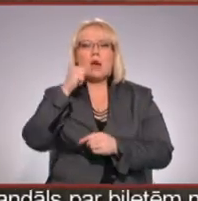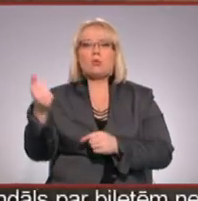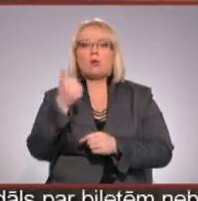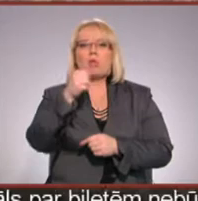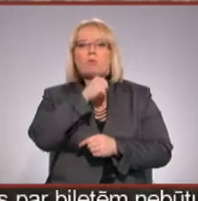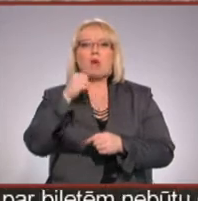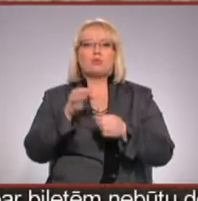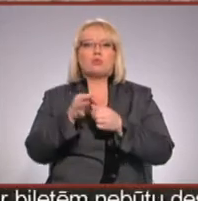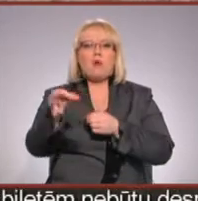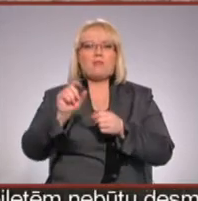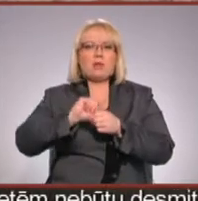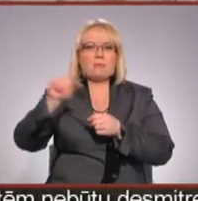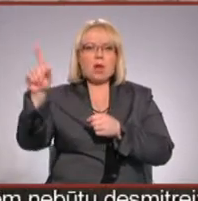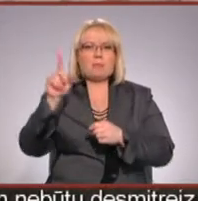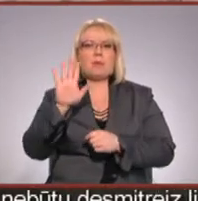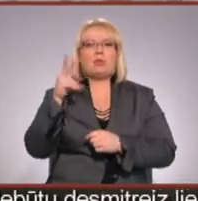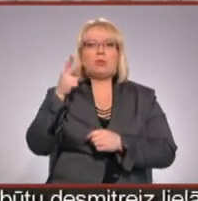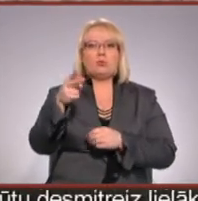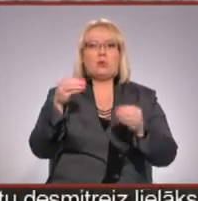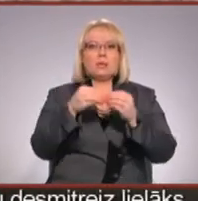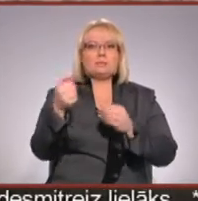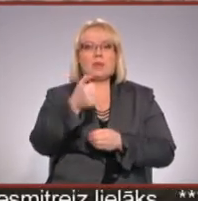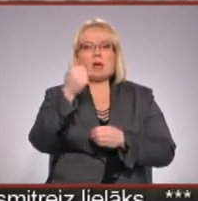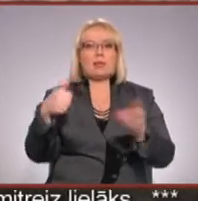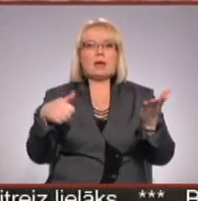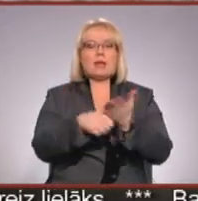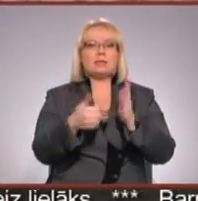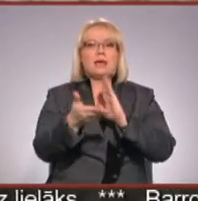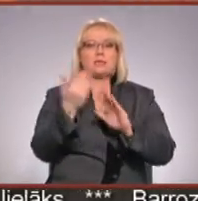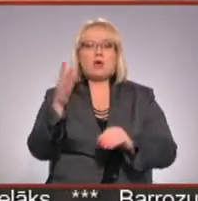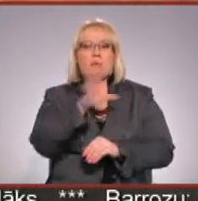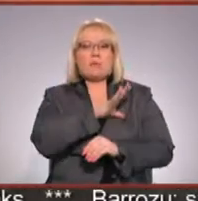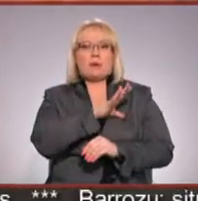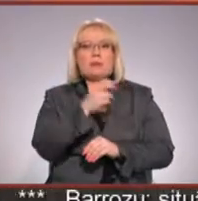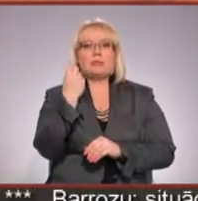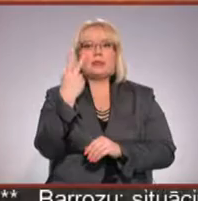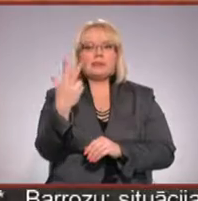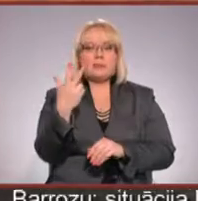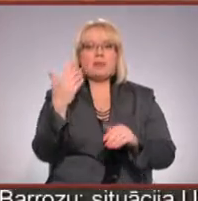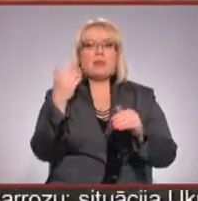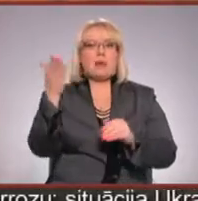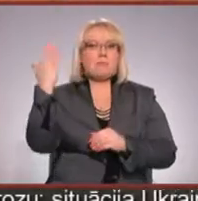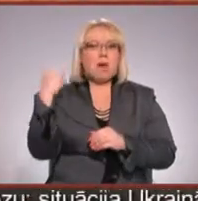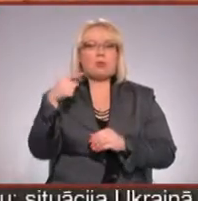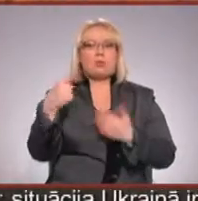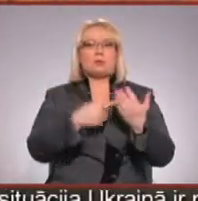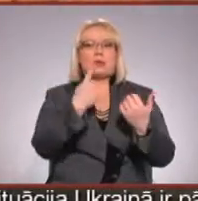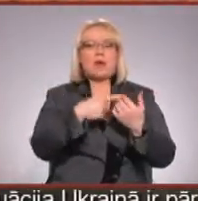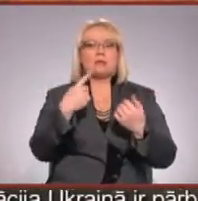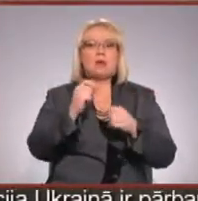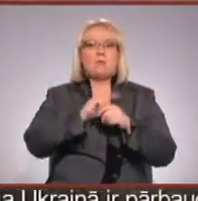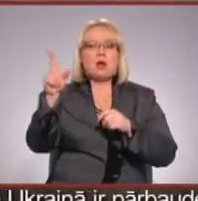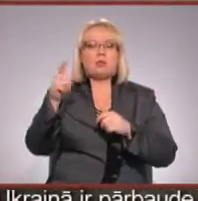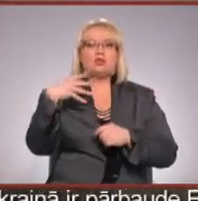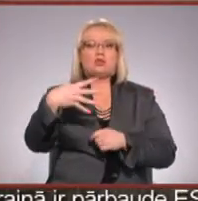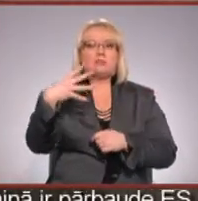talsu novadā pieauga. Ja 2010. gadā reģistrētīja izsaukumi bijuši 13, tad pērni to skaits jau sasniedzas